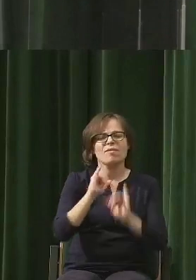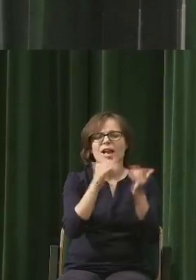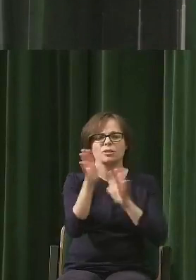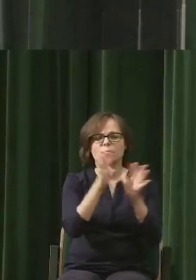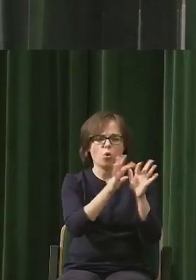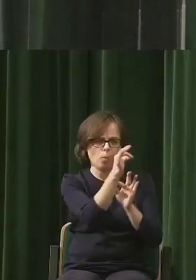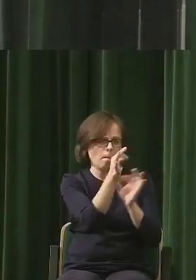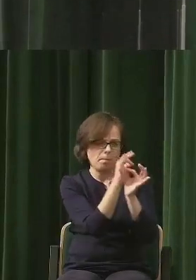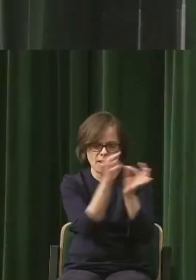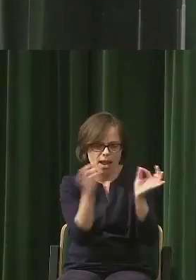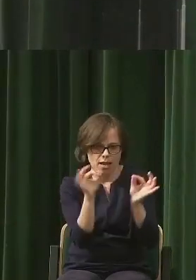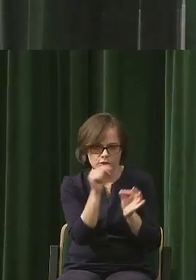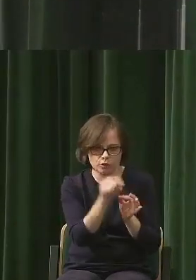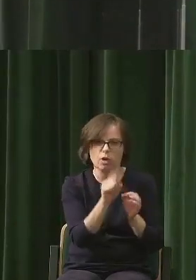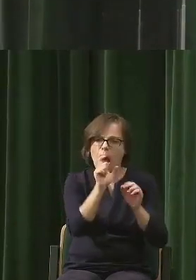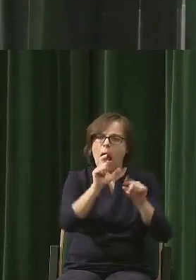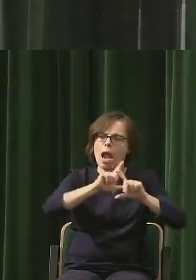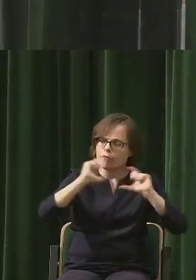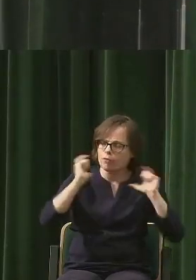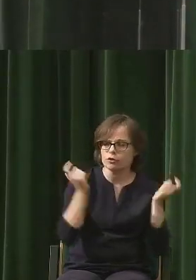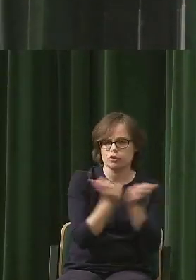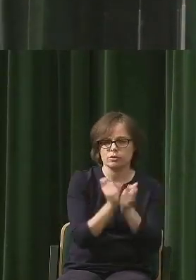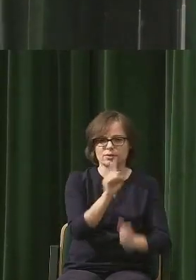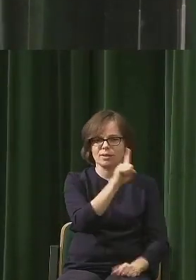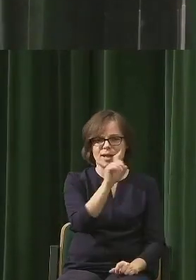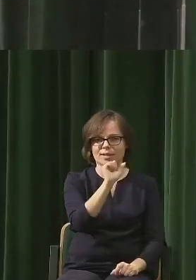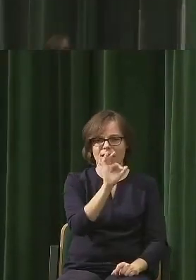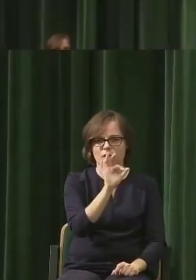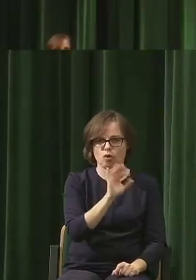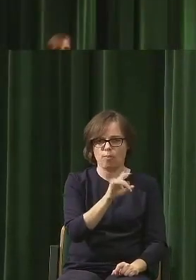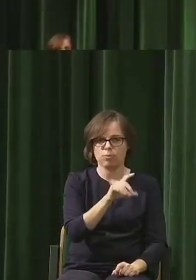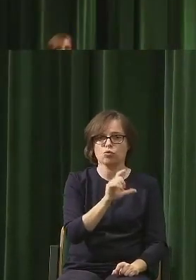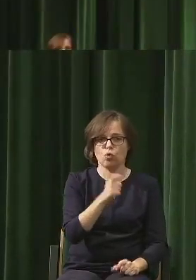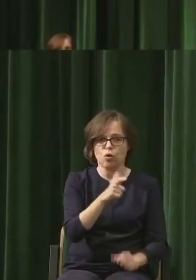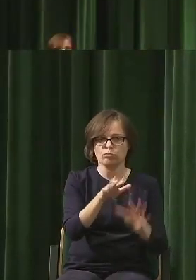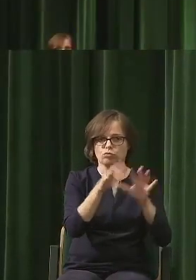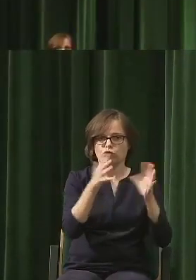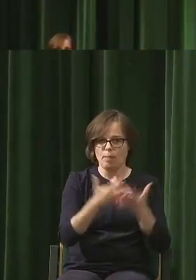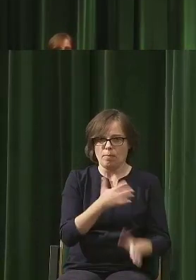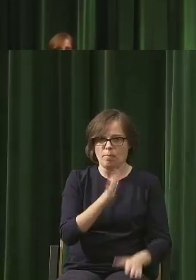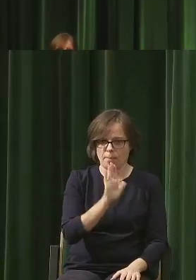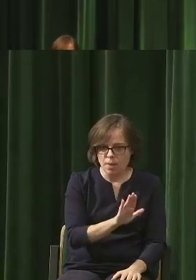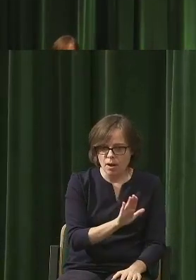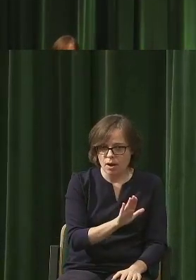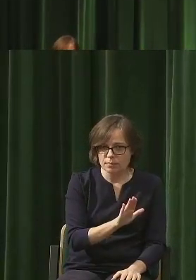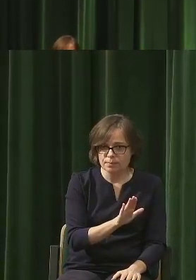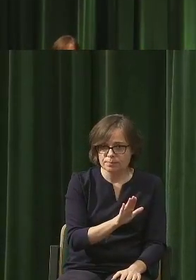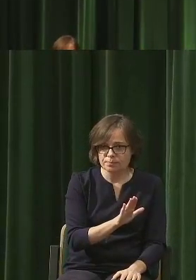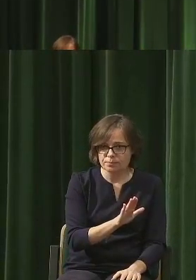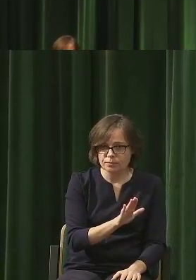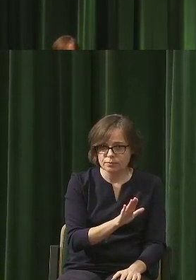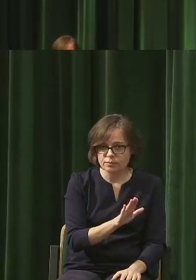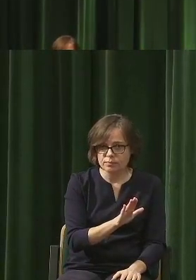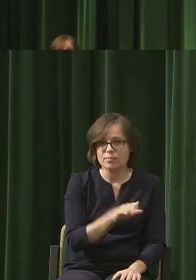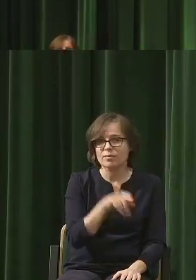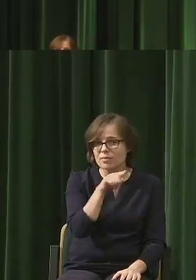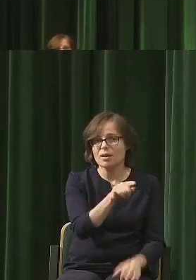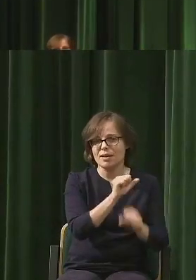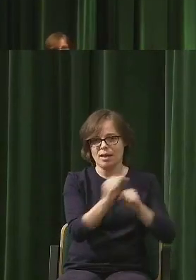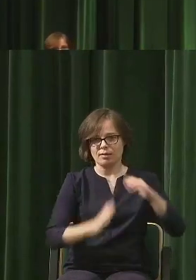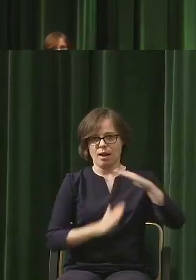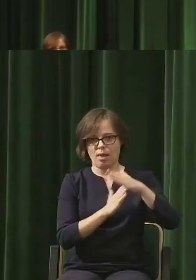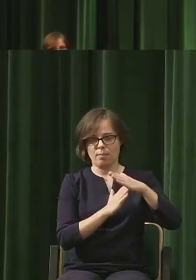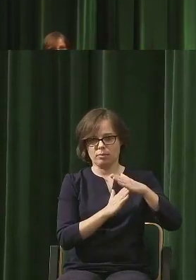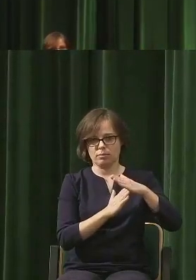są różne mądrzejsze, mniej mądre sposoby, znaczy prostsze, bardziej skomplikowane, ale za każdym razem kończymy na tym, że mimo wszystko tych zasobów jest